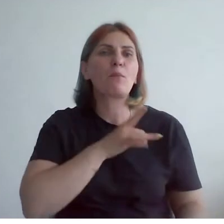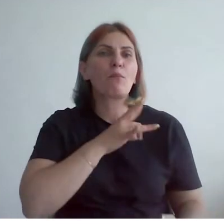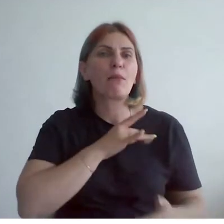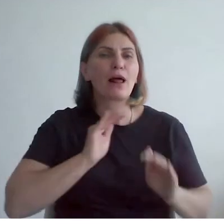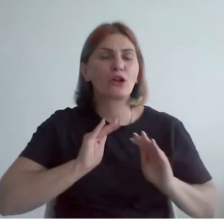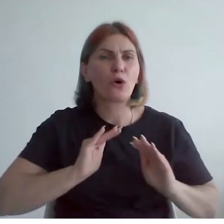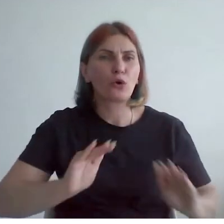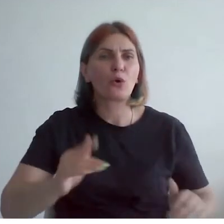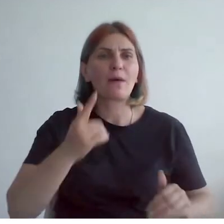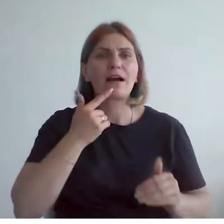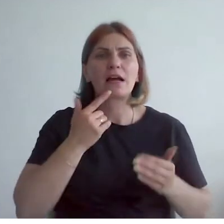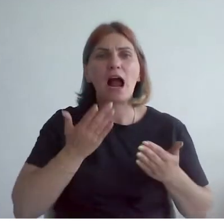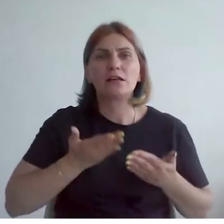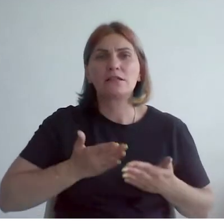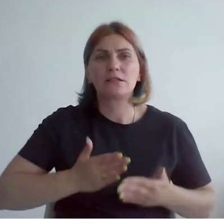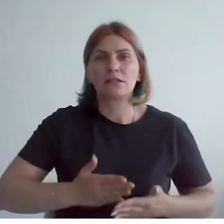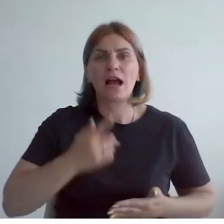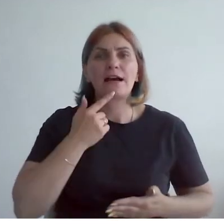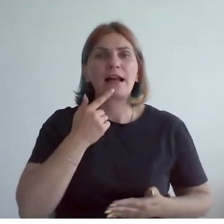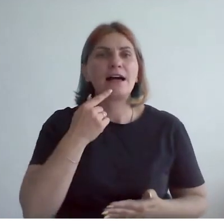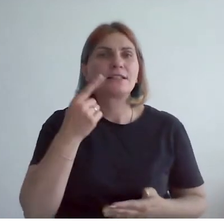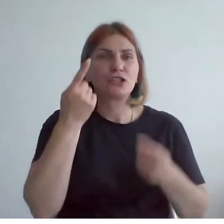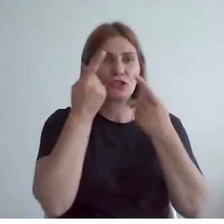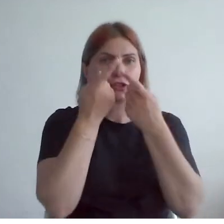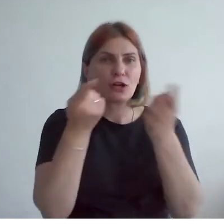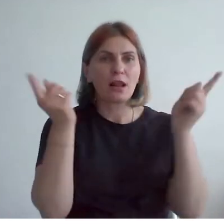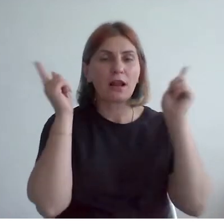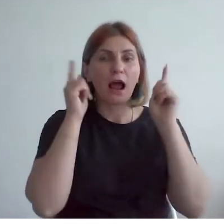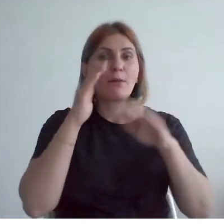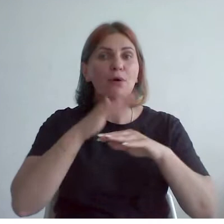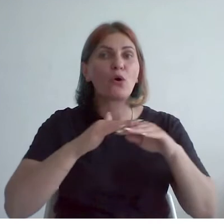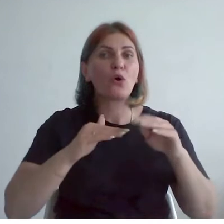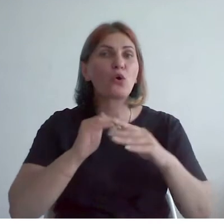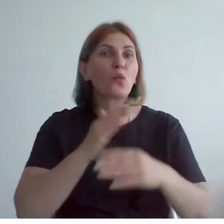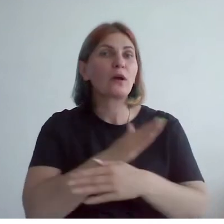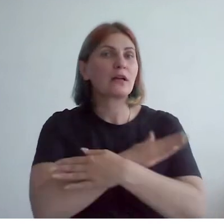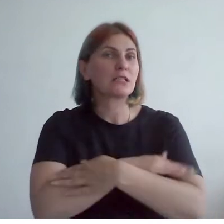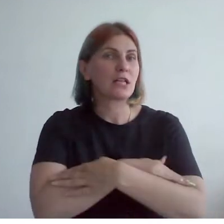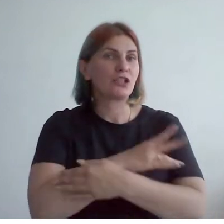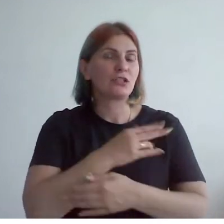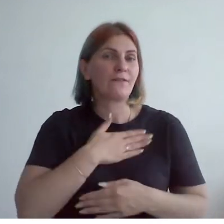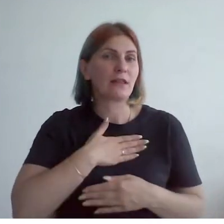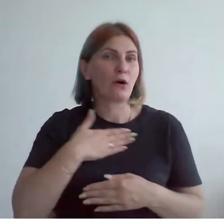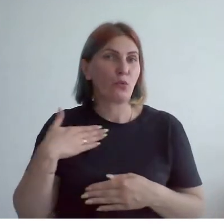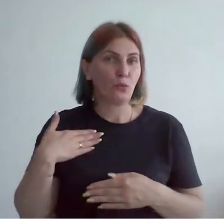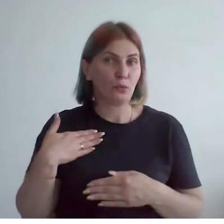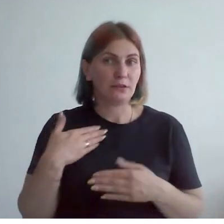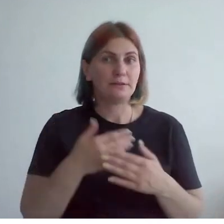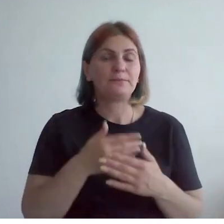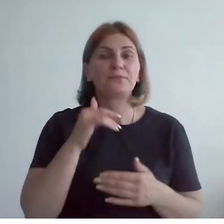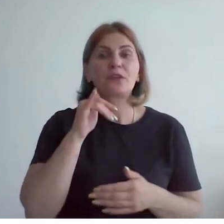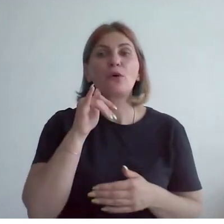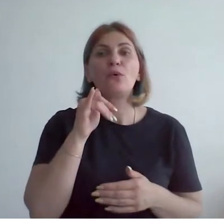картузе приталенном, в красной шляпке, сложив руки на груди. У нее не